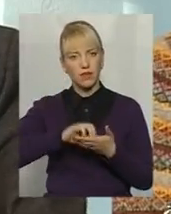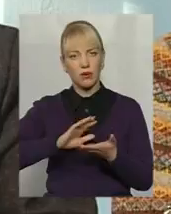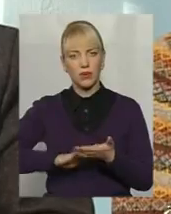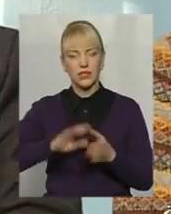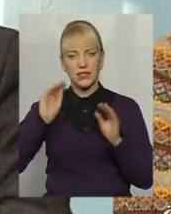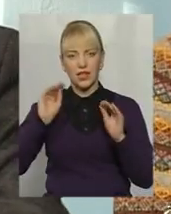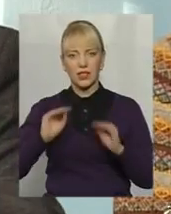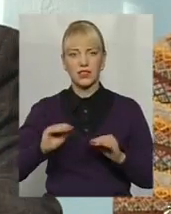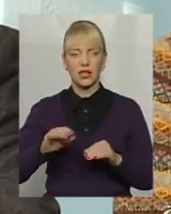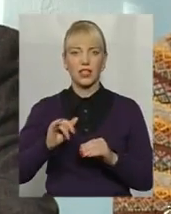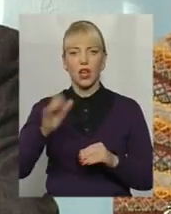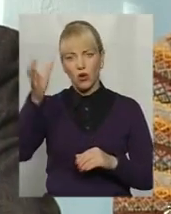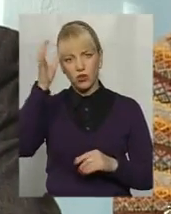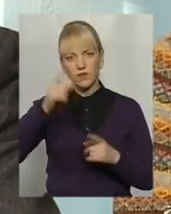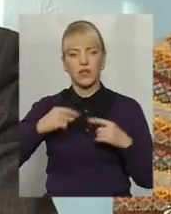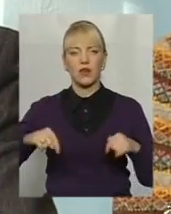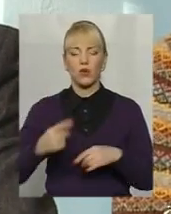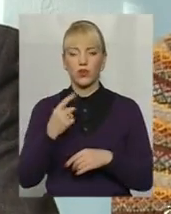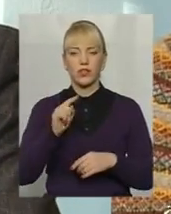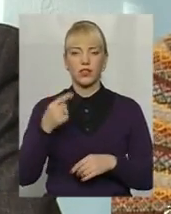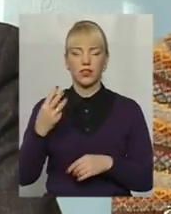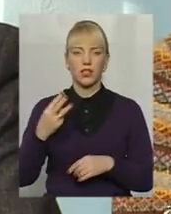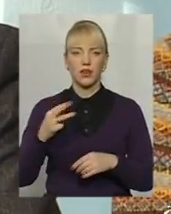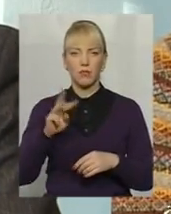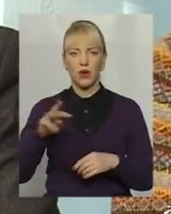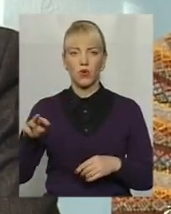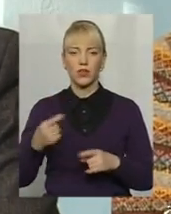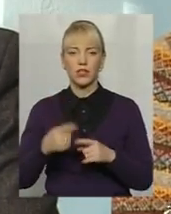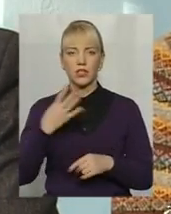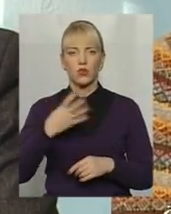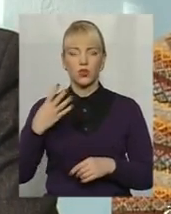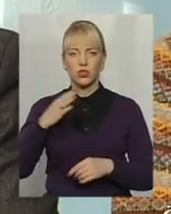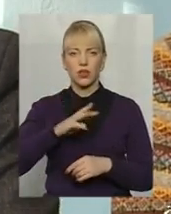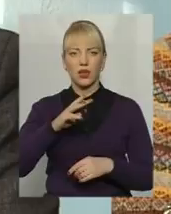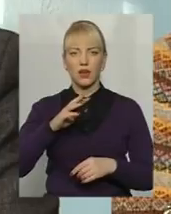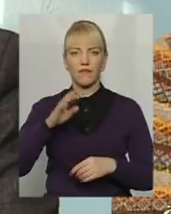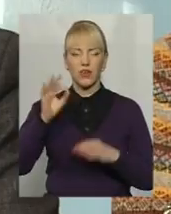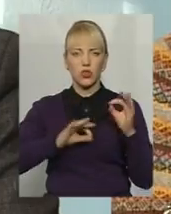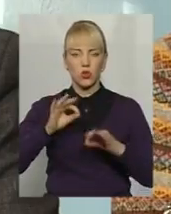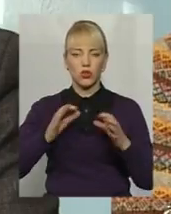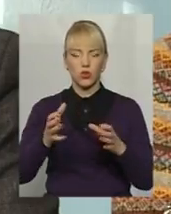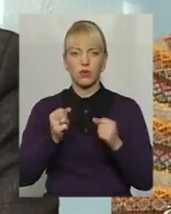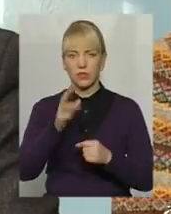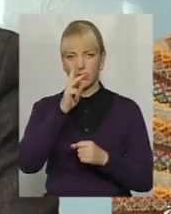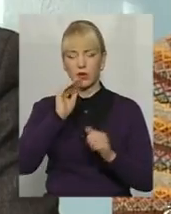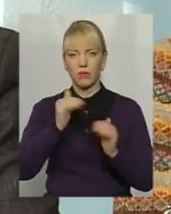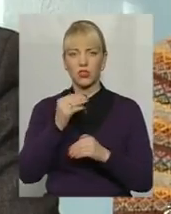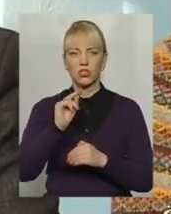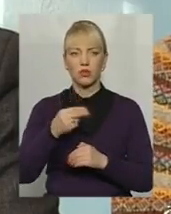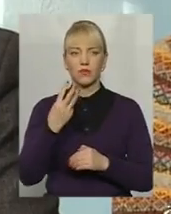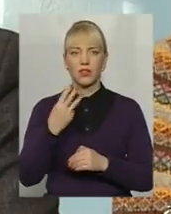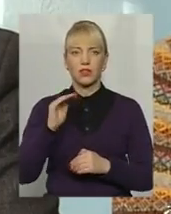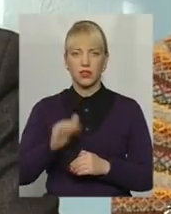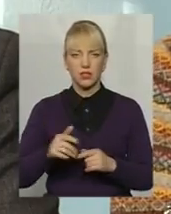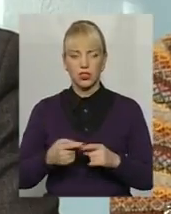в освітній галузі 1,3 мільйона – це 44% – отримали заробітну плату менше 3 тисяч. Реально, те, що